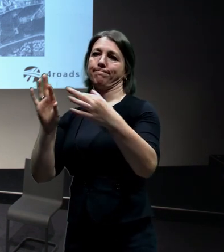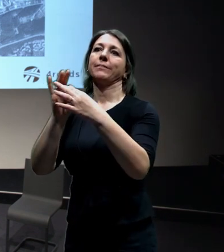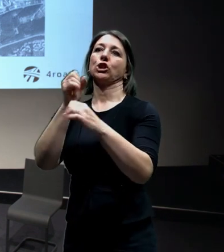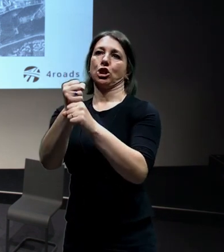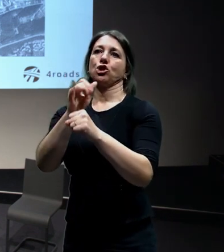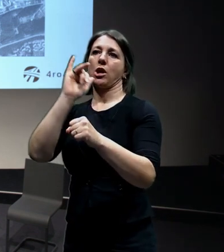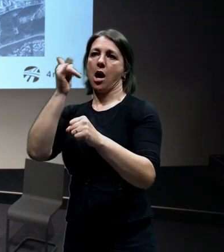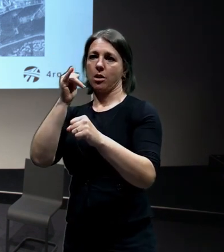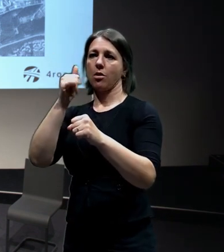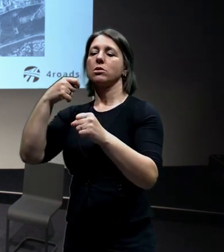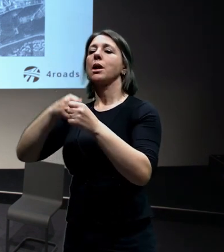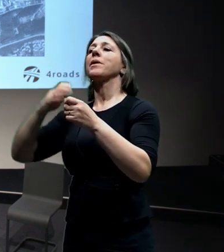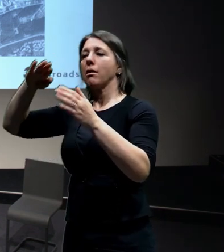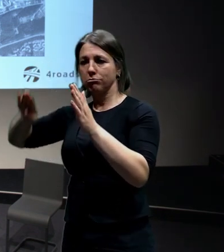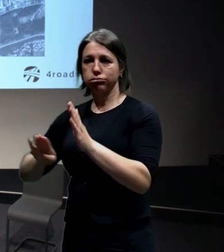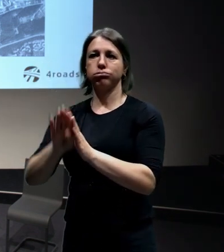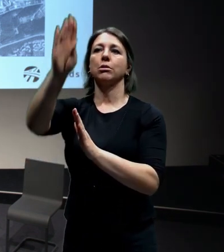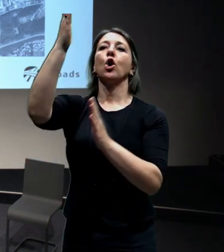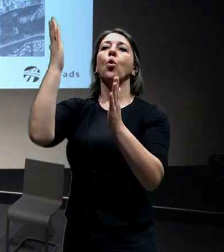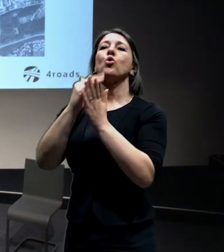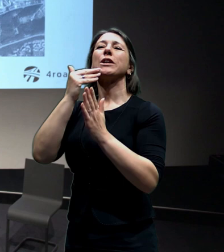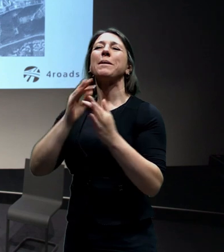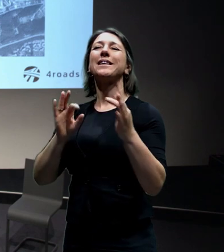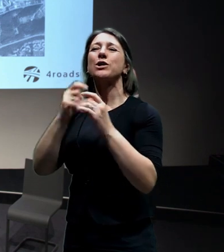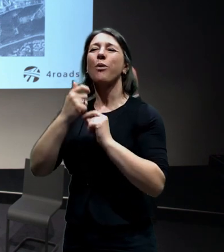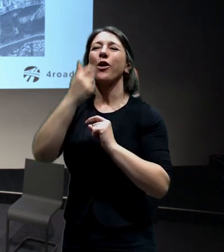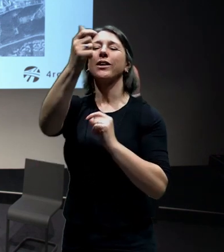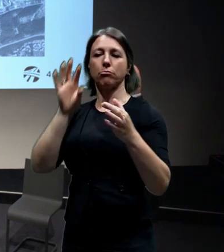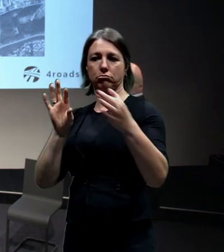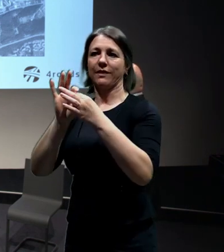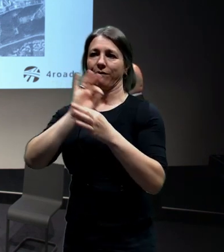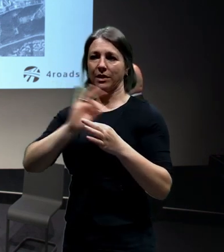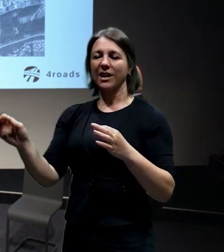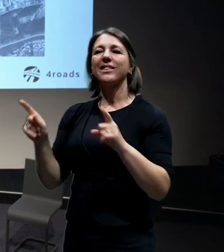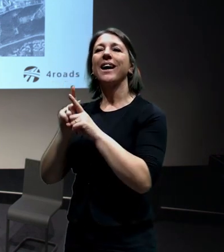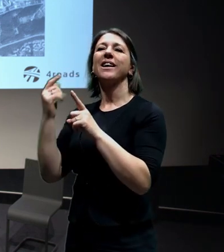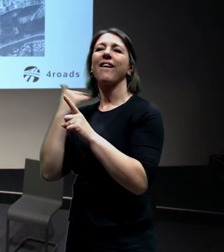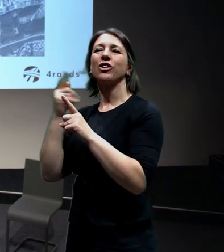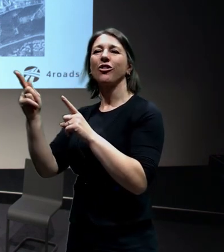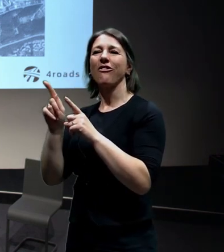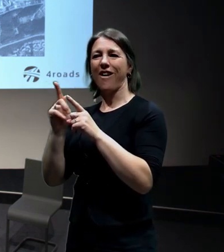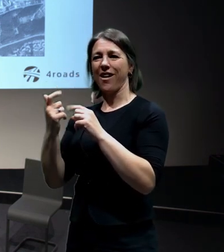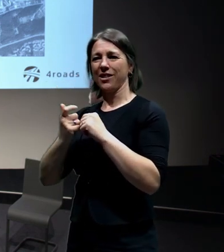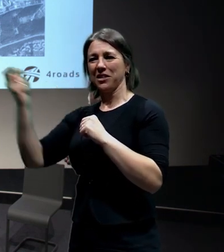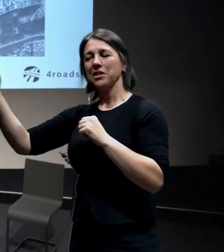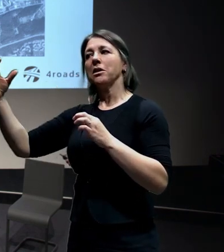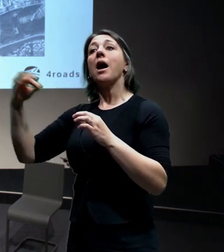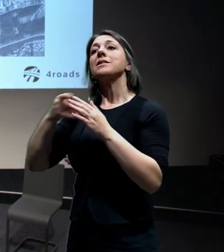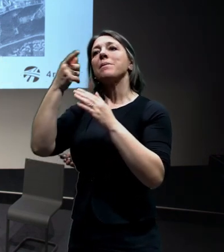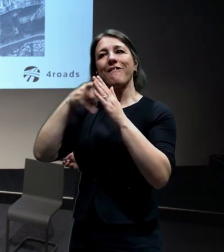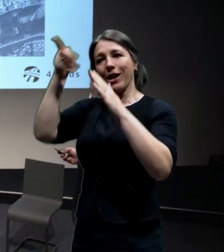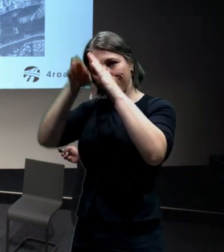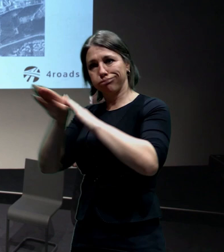najetí do libeňské spojky a větí z ní, a kromě ulice Davídkova, která umožňuje větí z libeňské spojky.